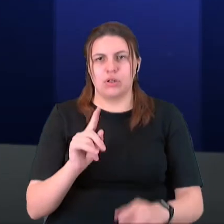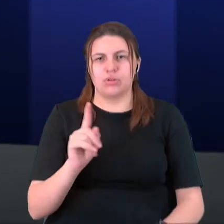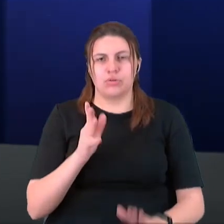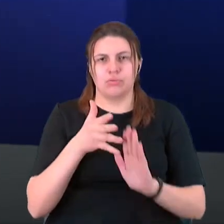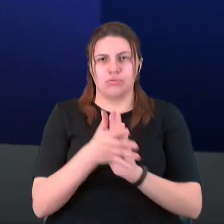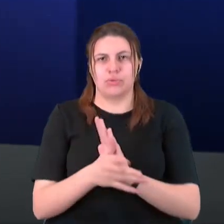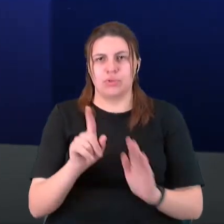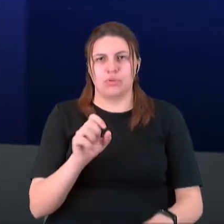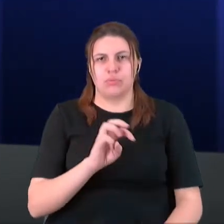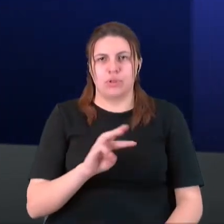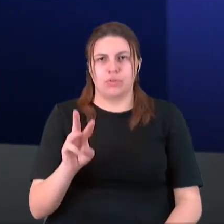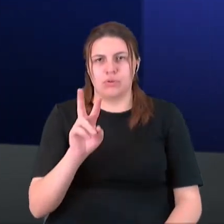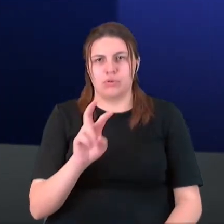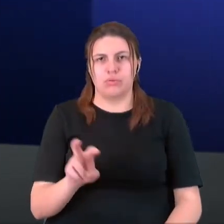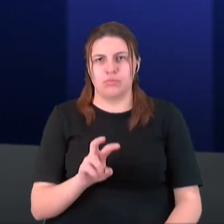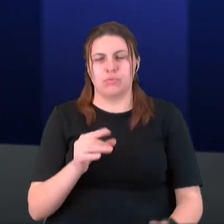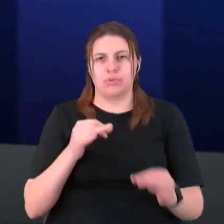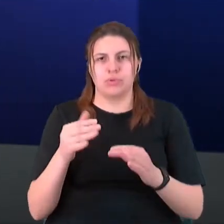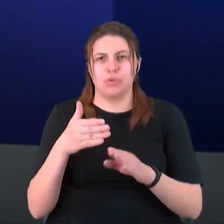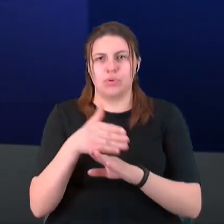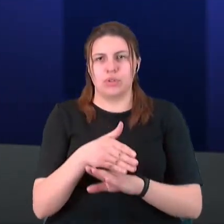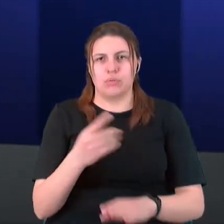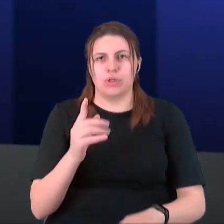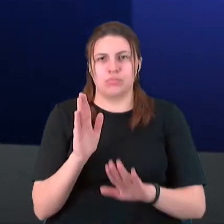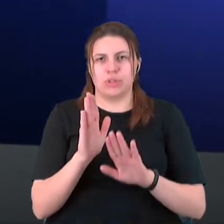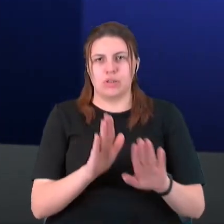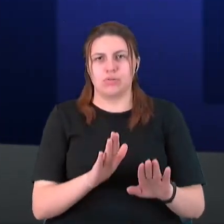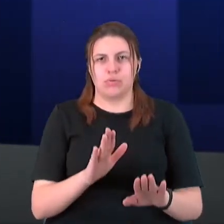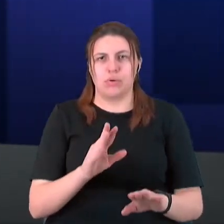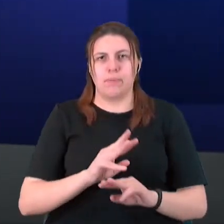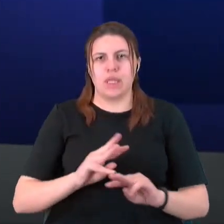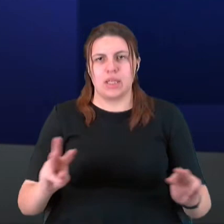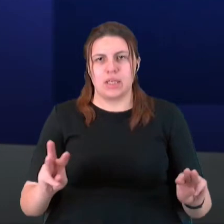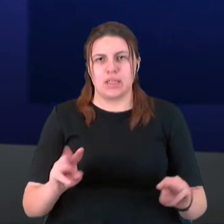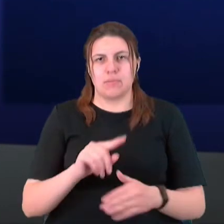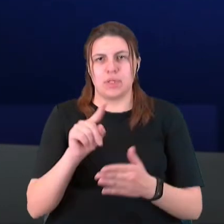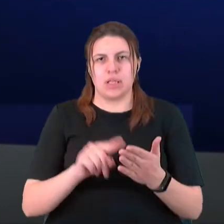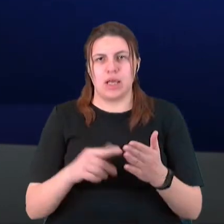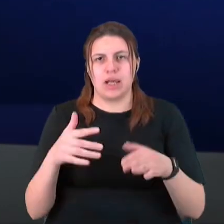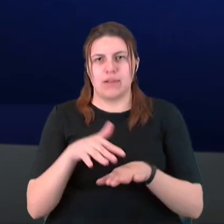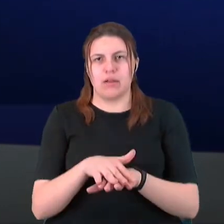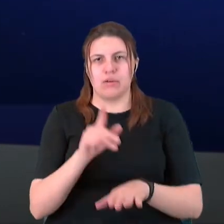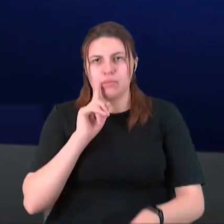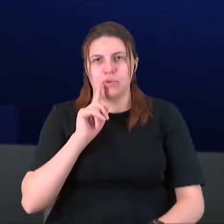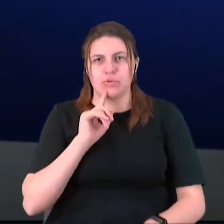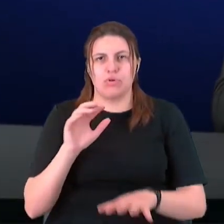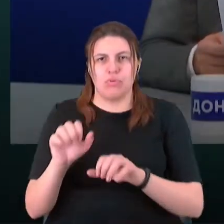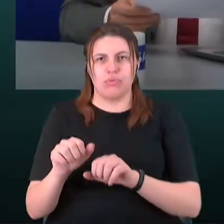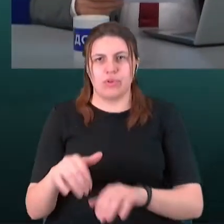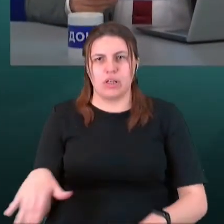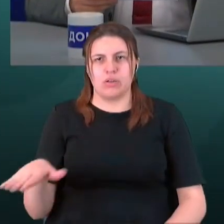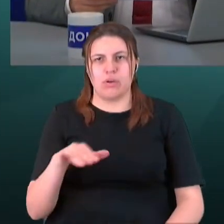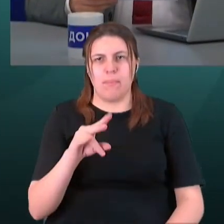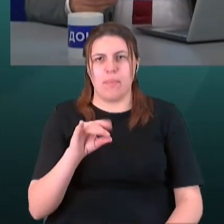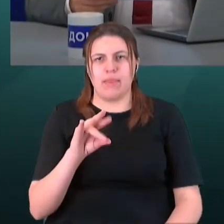Ростиславом Замлинським. Першим заступником міністра з питань реінтеграції тимчасово окупованих територій. Пане Ростиславе,